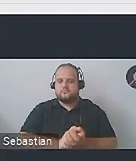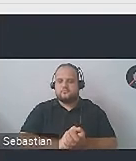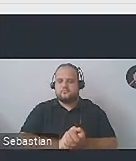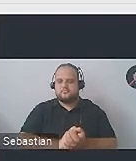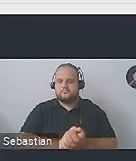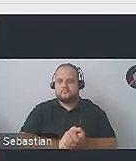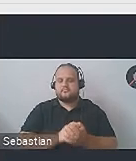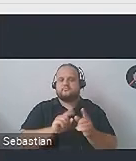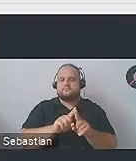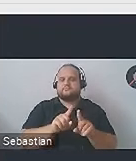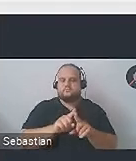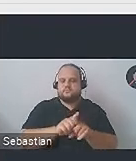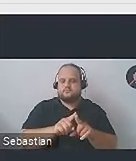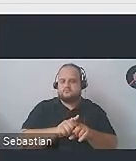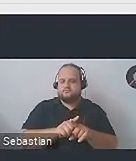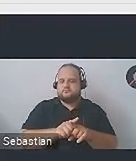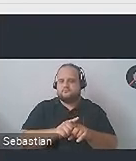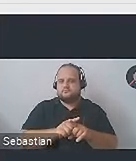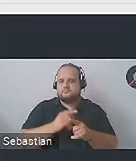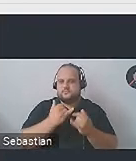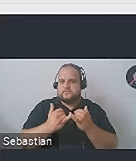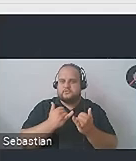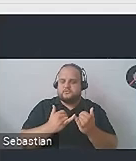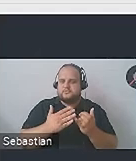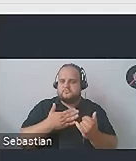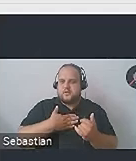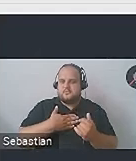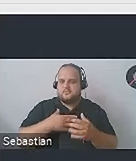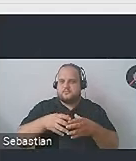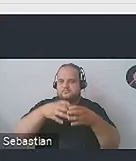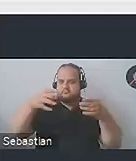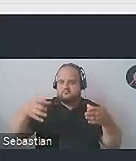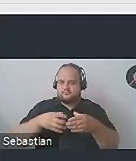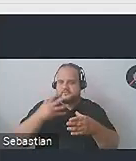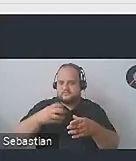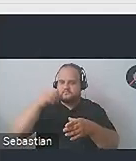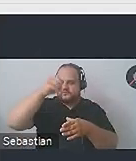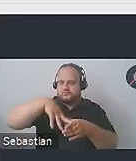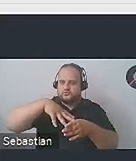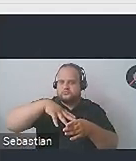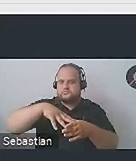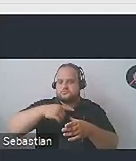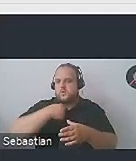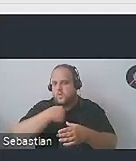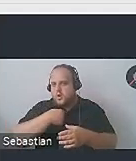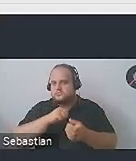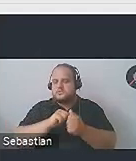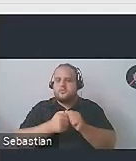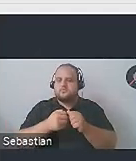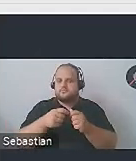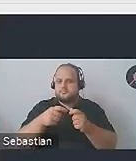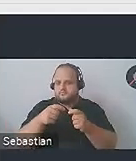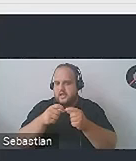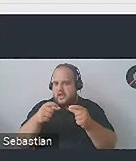analogicznie też w przestrzeni publicznej. Jeżeli mamy na przykład jakąś urnę, do której należy włożyć jakieś głosy, jakieś karty do